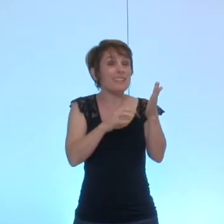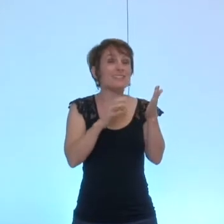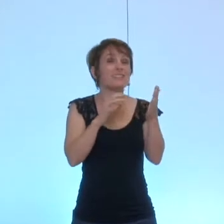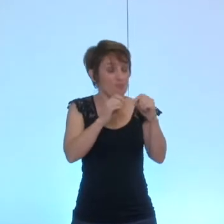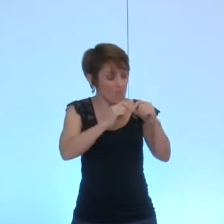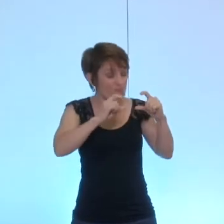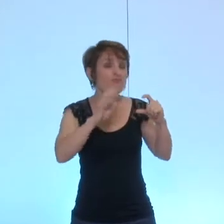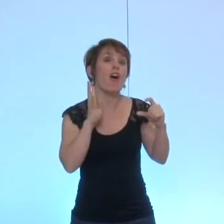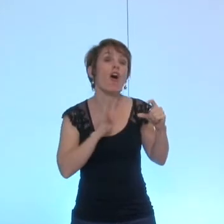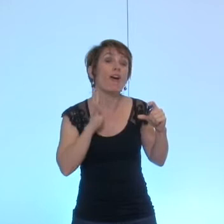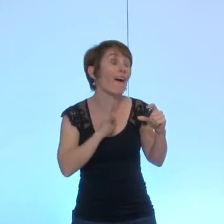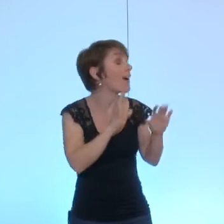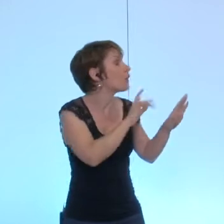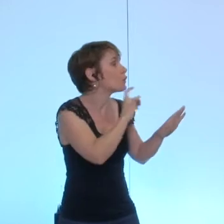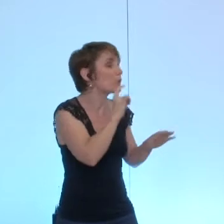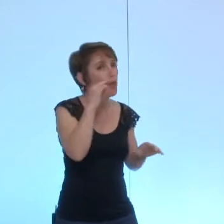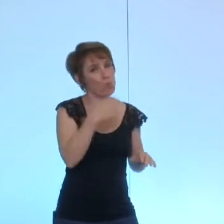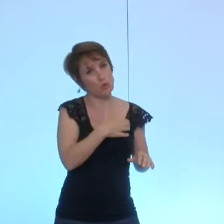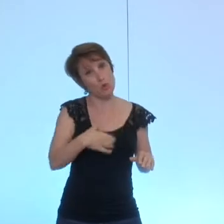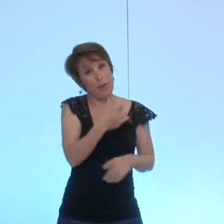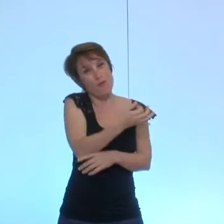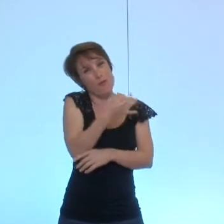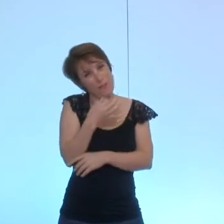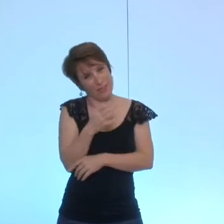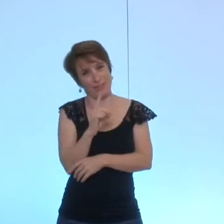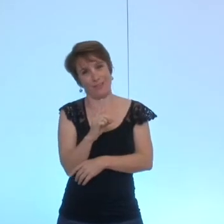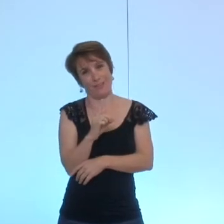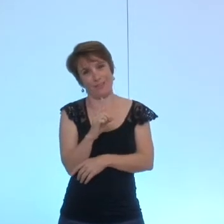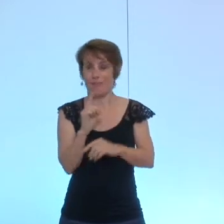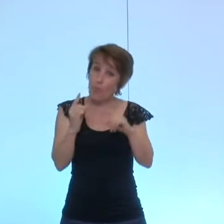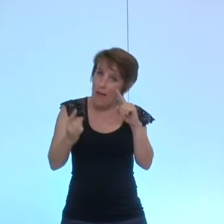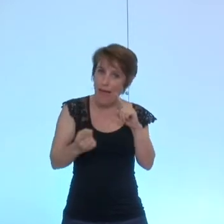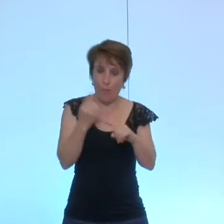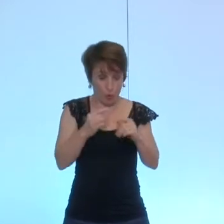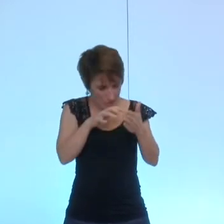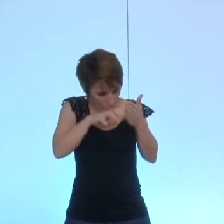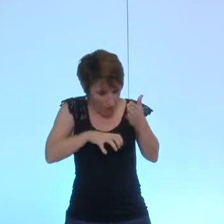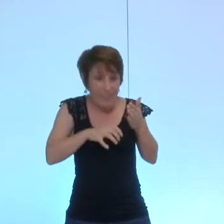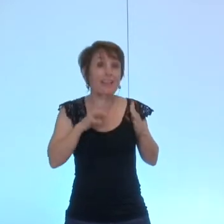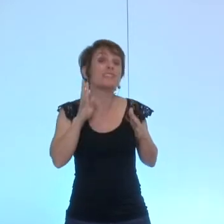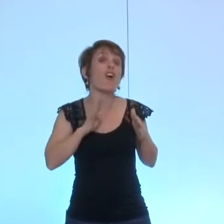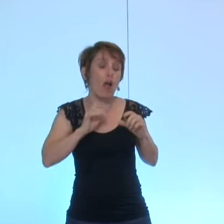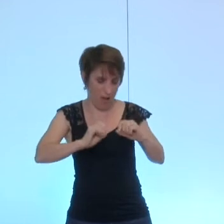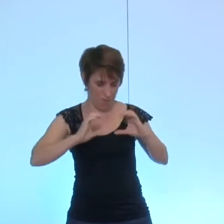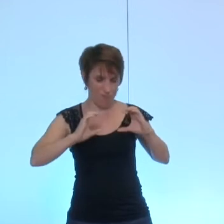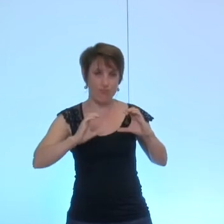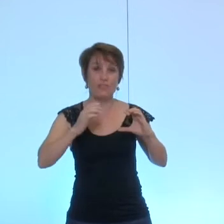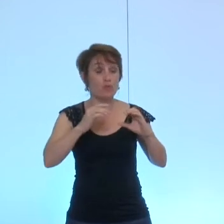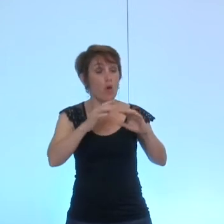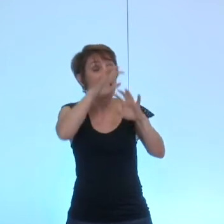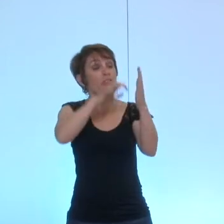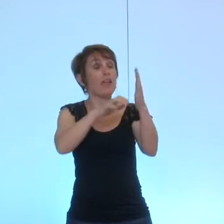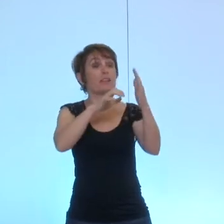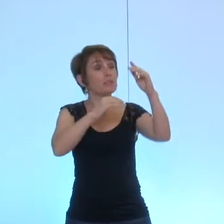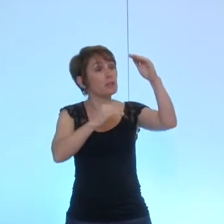vous m'avez dit tout à l'heure qu'au fond, ce qui comptait, c'était le gras et qu ne pouvait pas amender le texte et